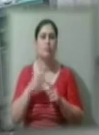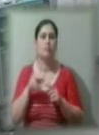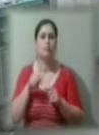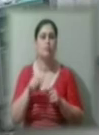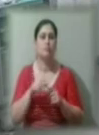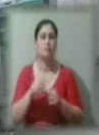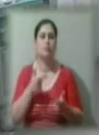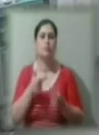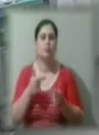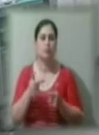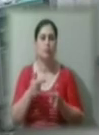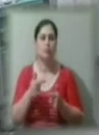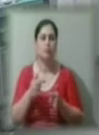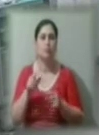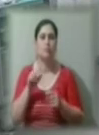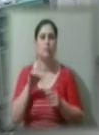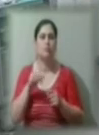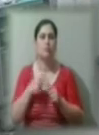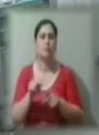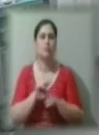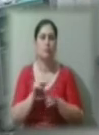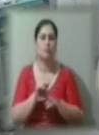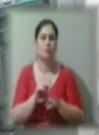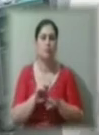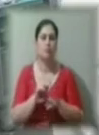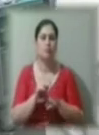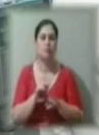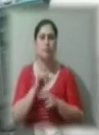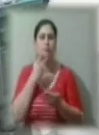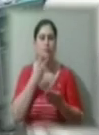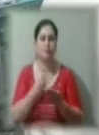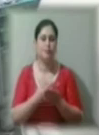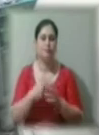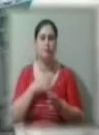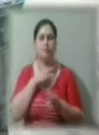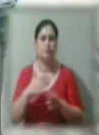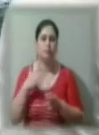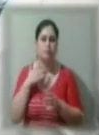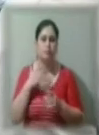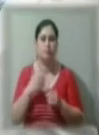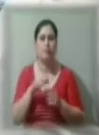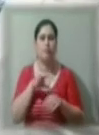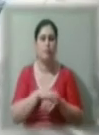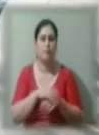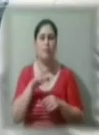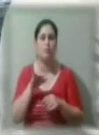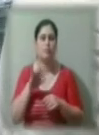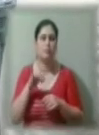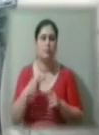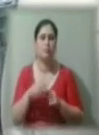пацієнтів до лікування. Ви бачите тут багато фіксуючих пристроїв, маски,